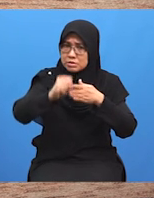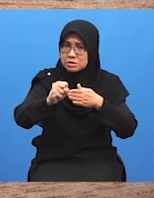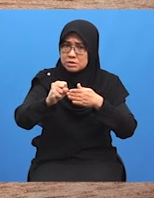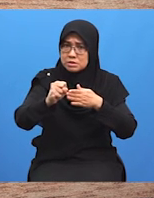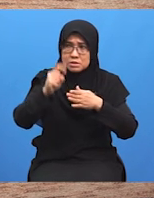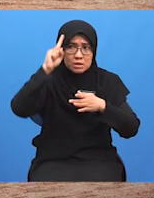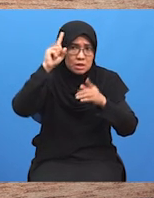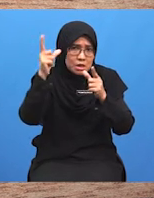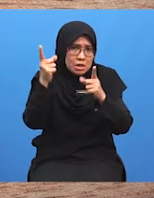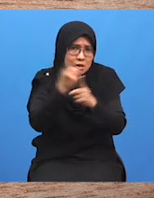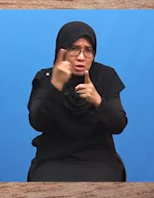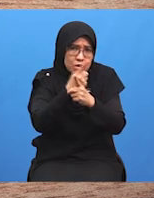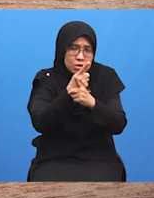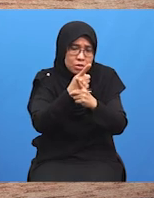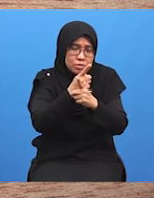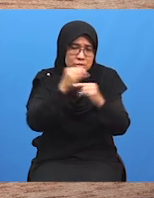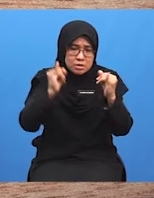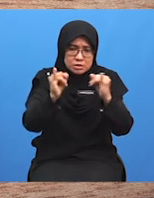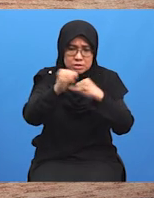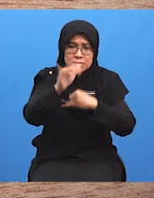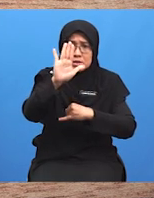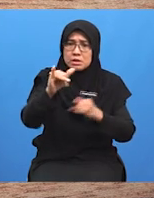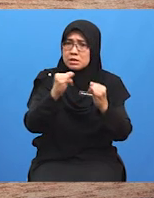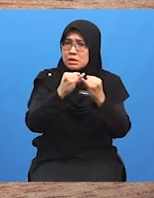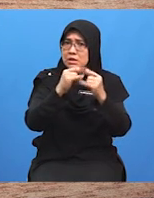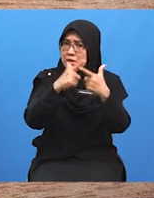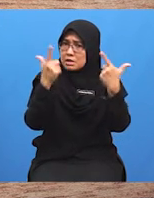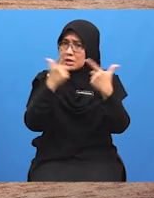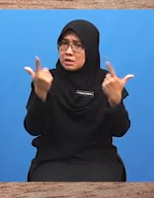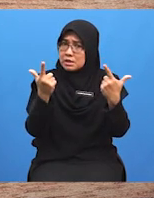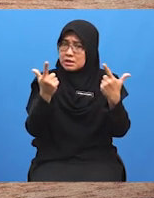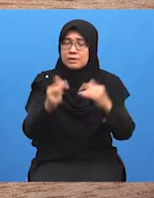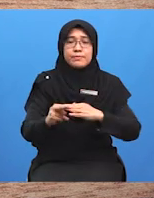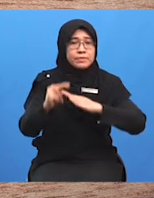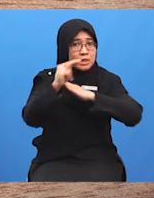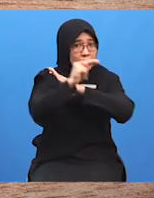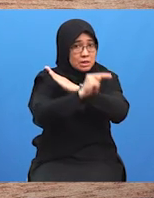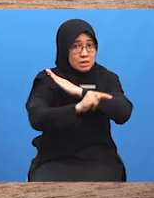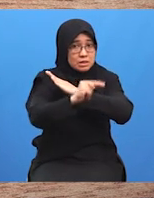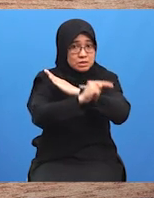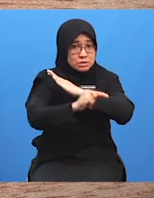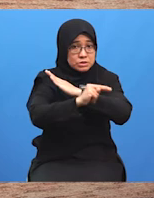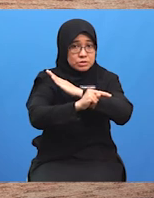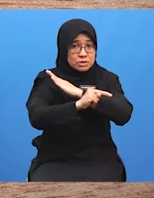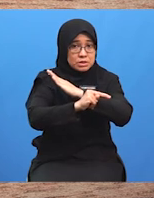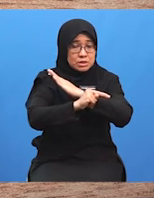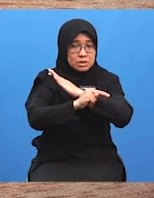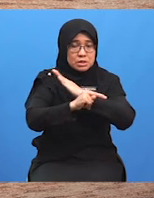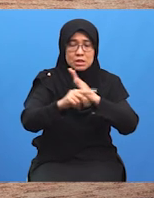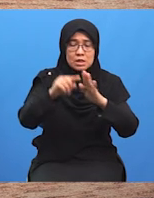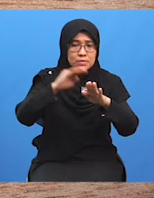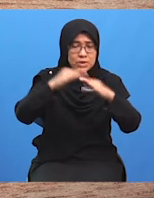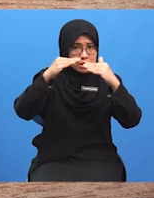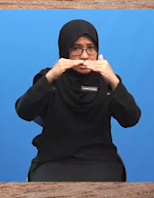berlaku dalam jabatan yang berlainan Tahap nasional Merujuk kepada perundingan di peringkat